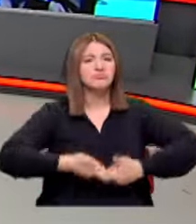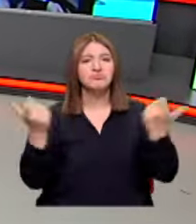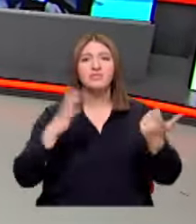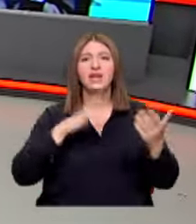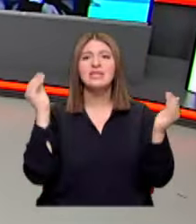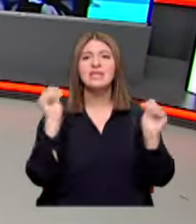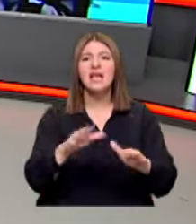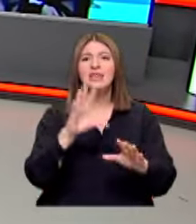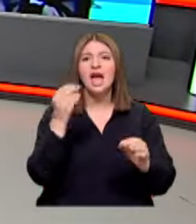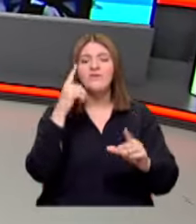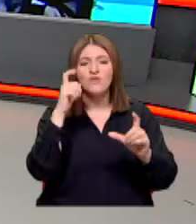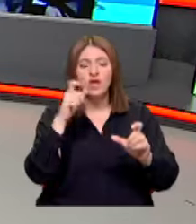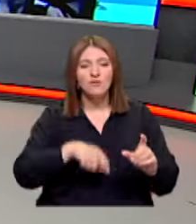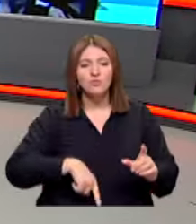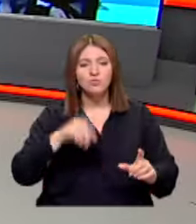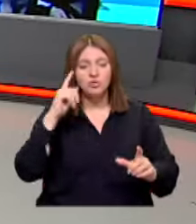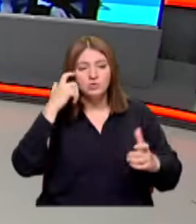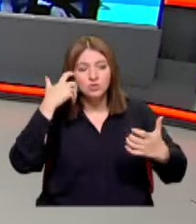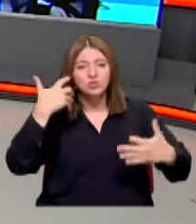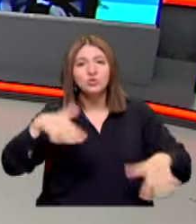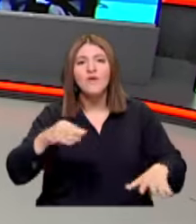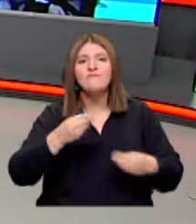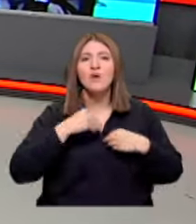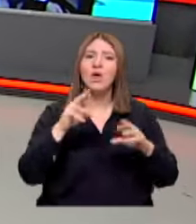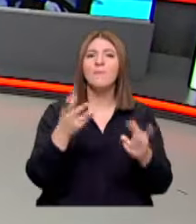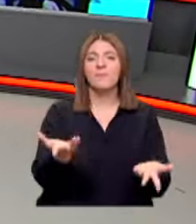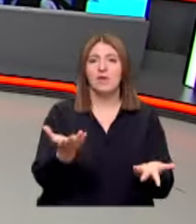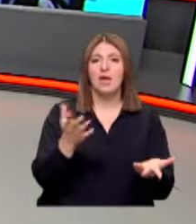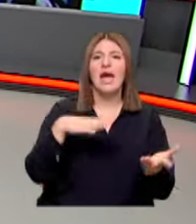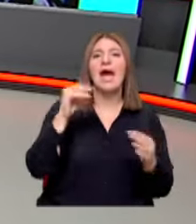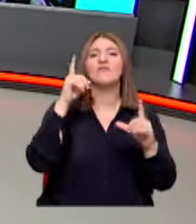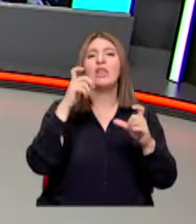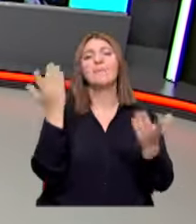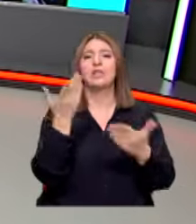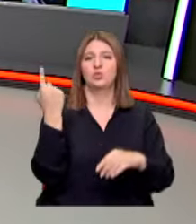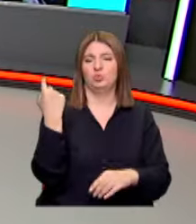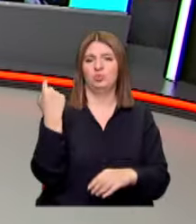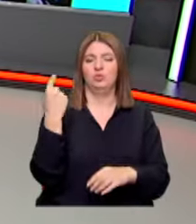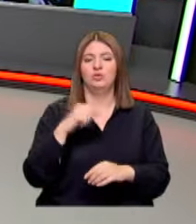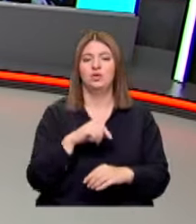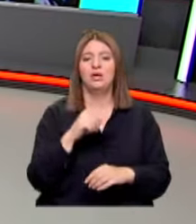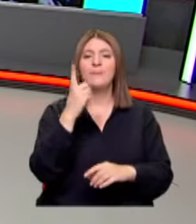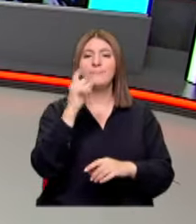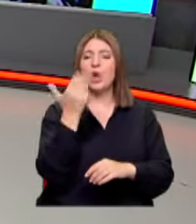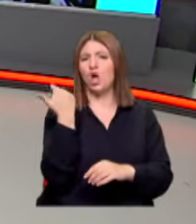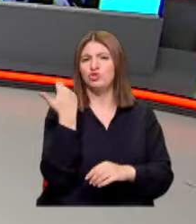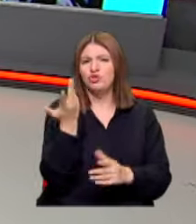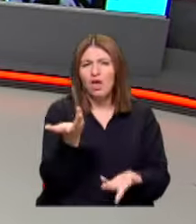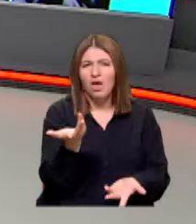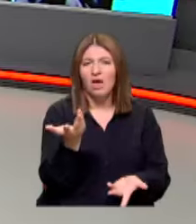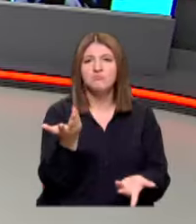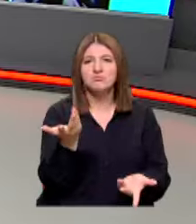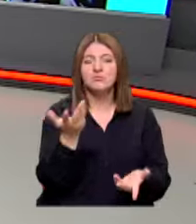ki gelen her görüntü gündemi sarsacak türden her görüntü mesela dün bir gün önce yani